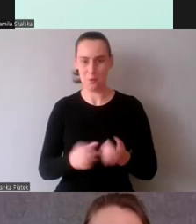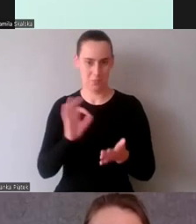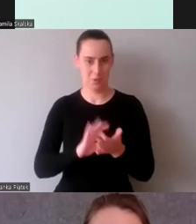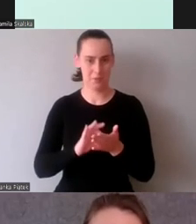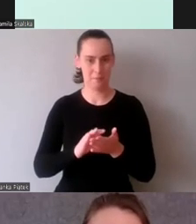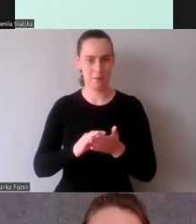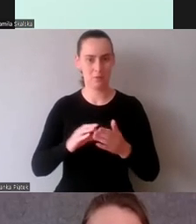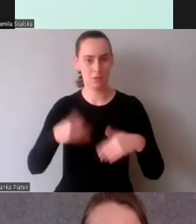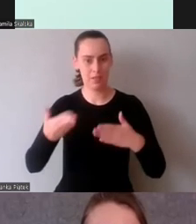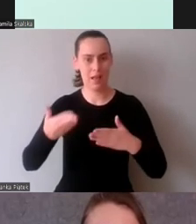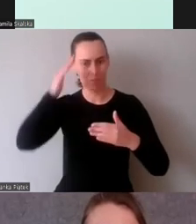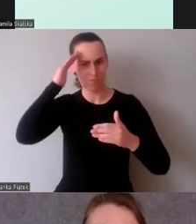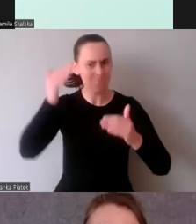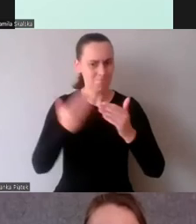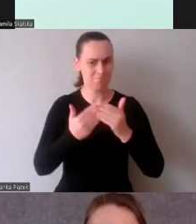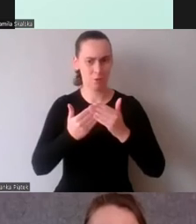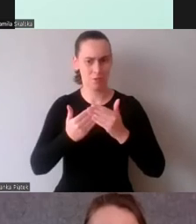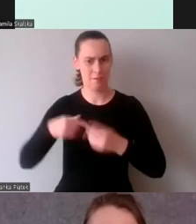tłumaczenia.